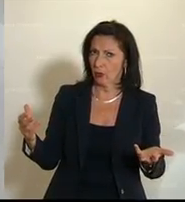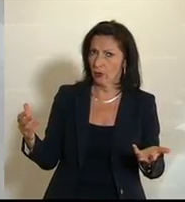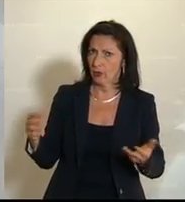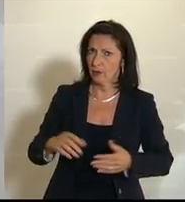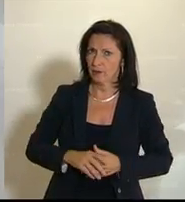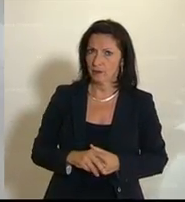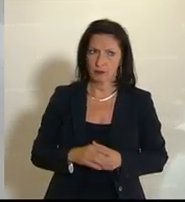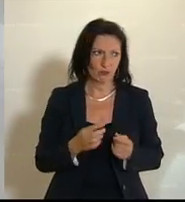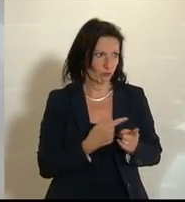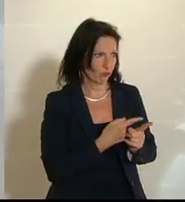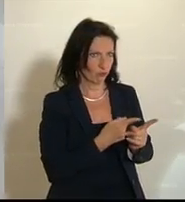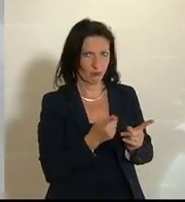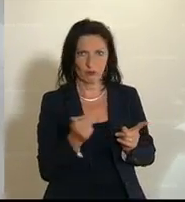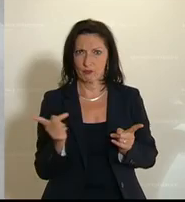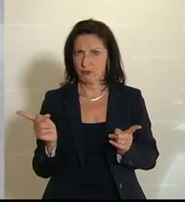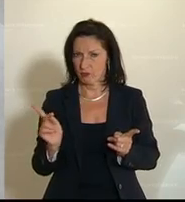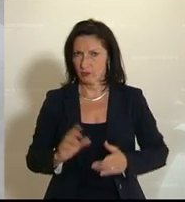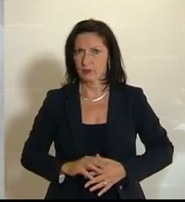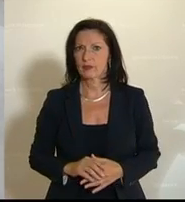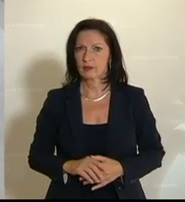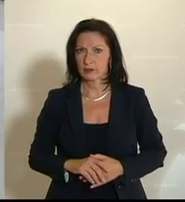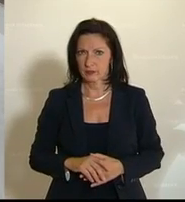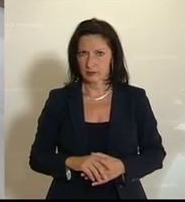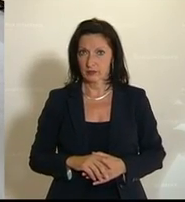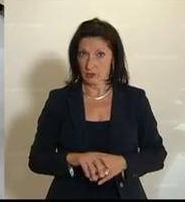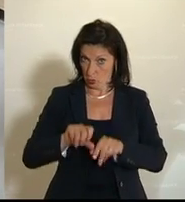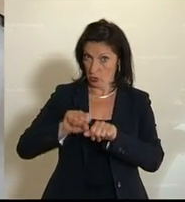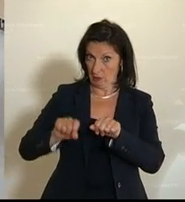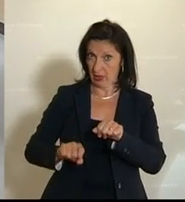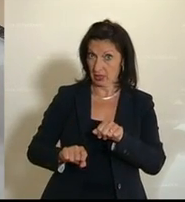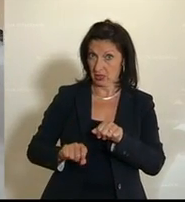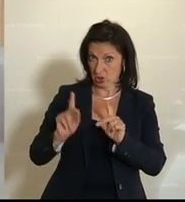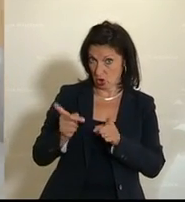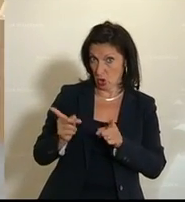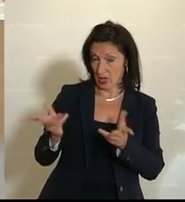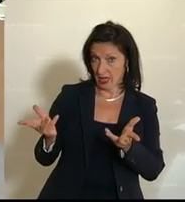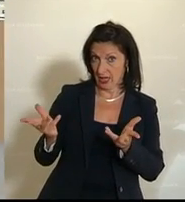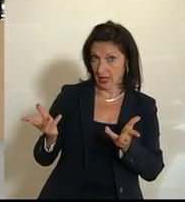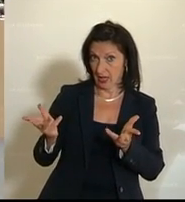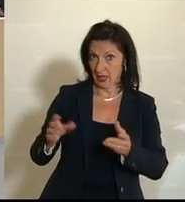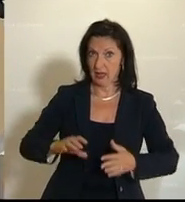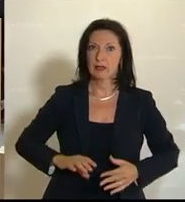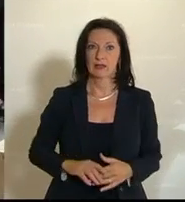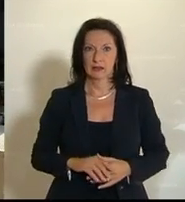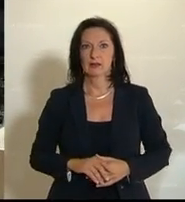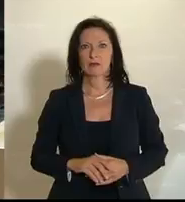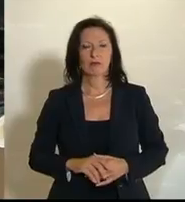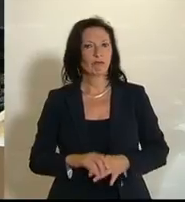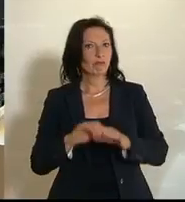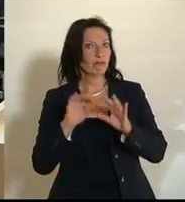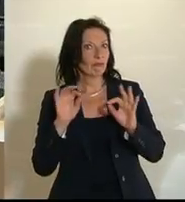Dazu soll ein Fonds von 700 Millionen Euro installiert werden. Gut,